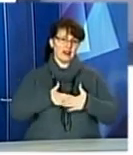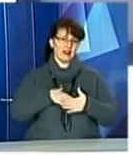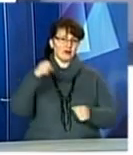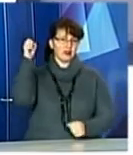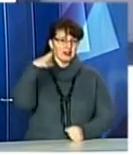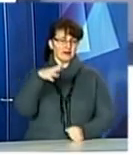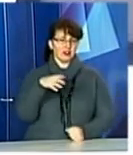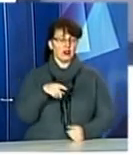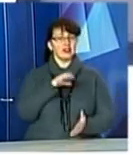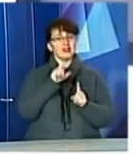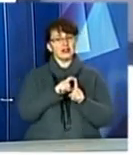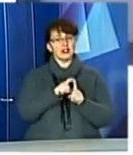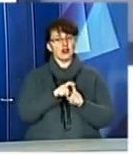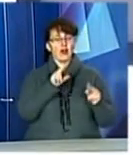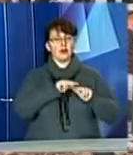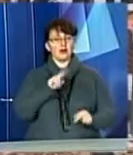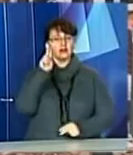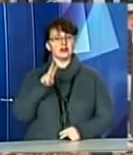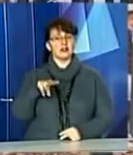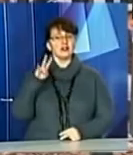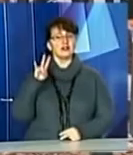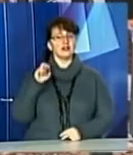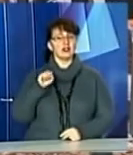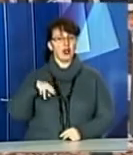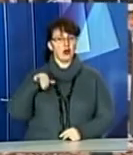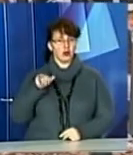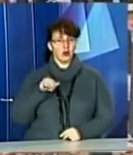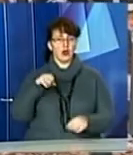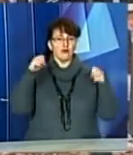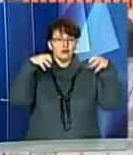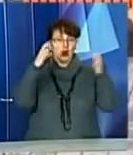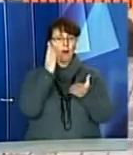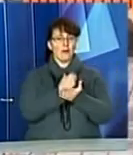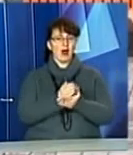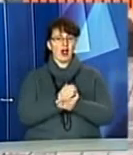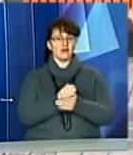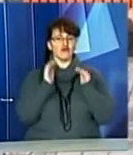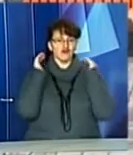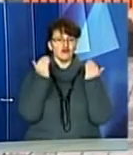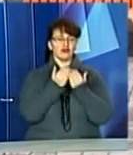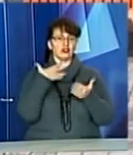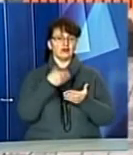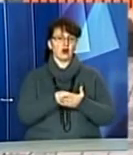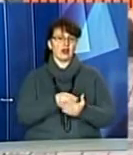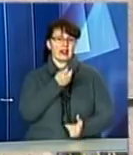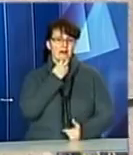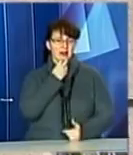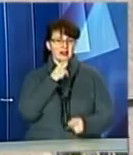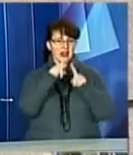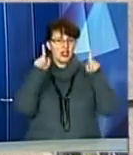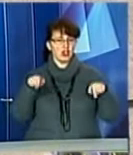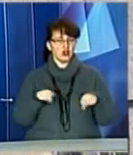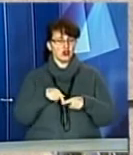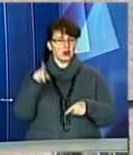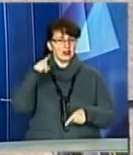працівників ЦНАПу, поруч з яким і встановили ліхтарі, прилади мають автономні сонячні панелі. Роботи обійшлися в